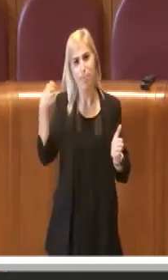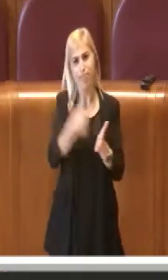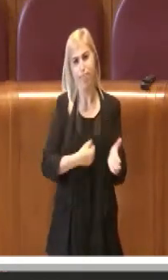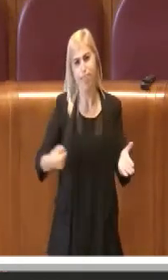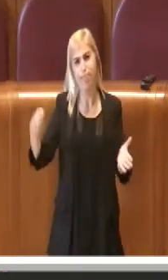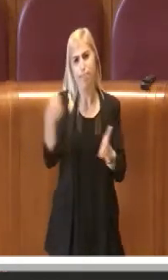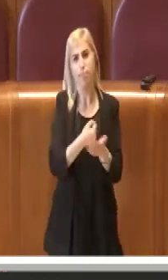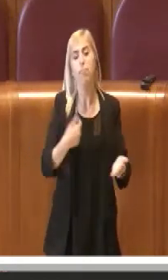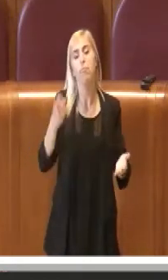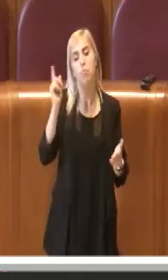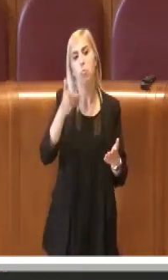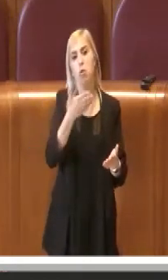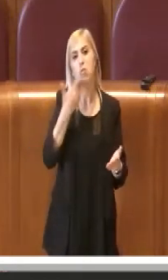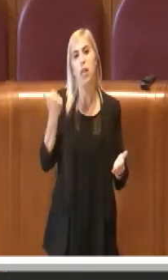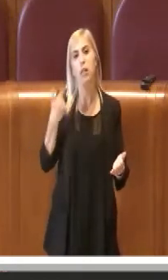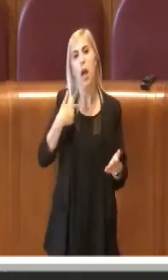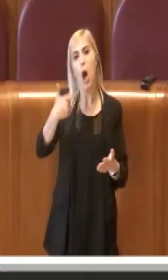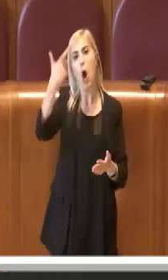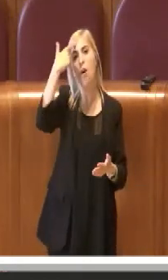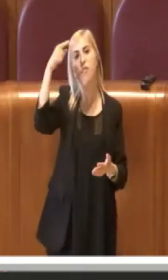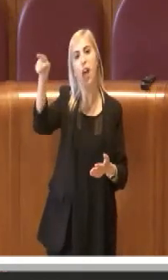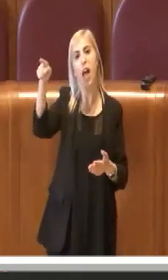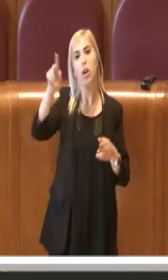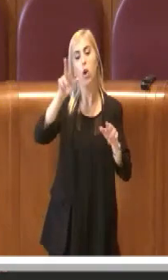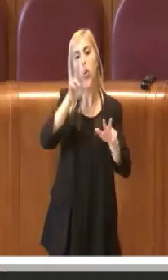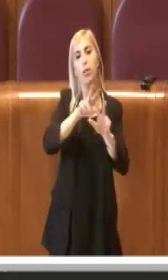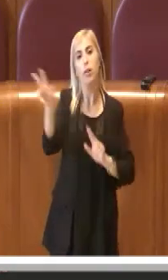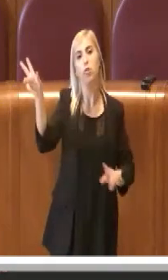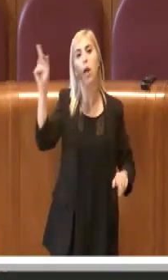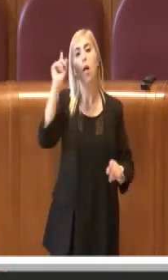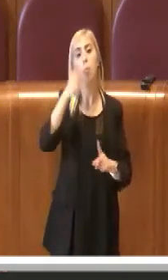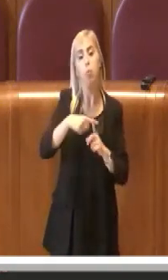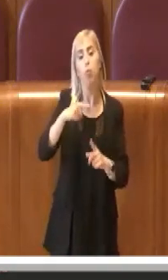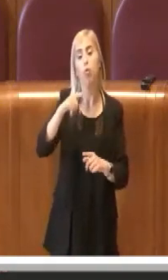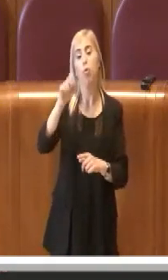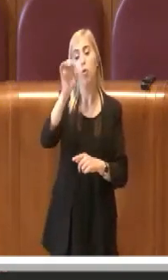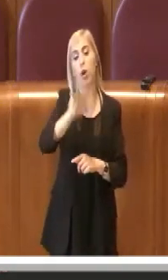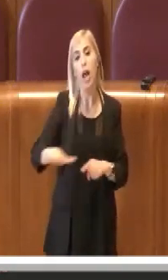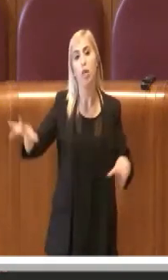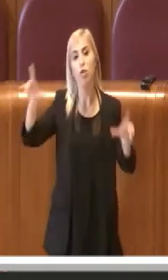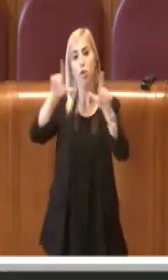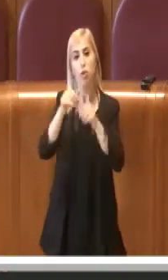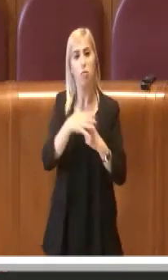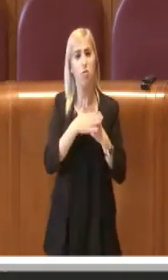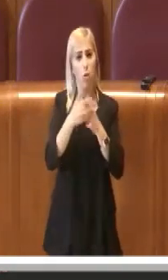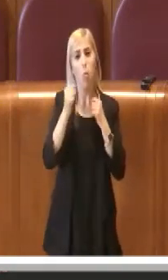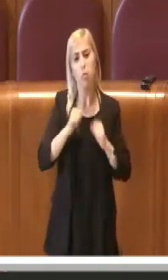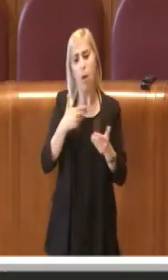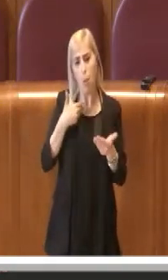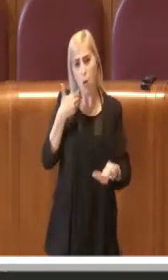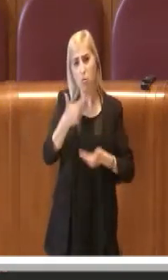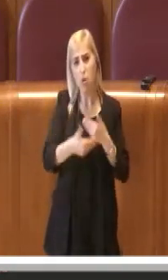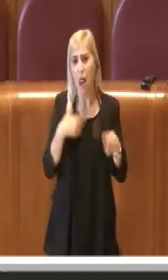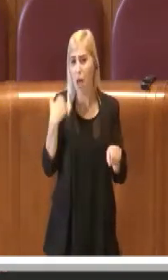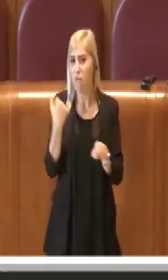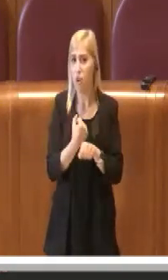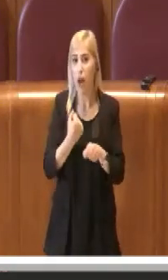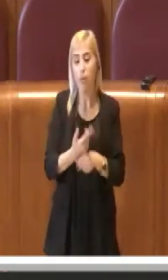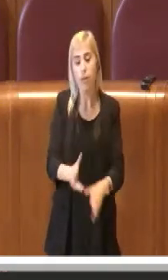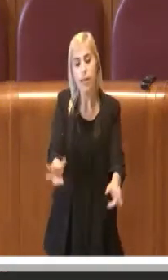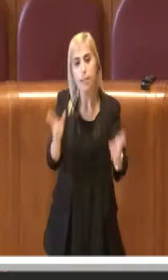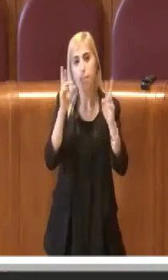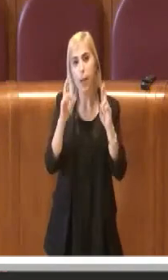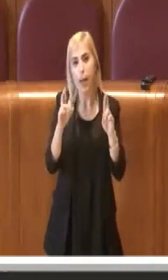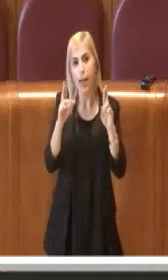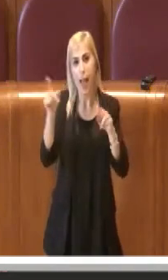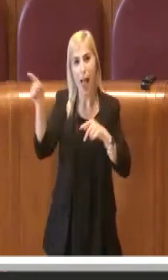supporto del governo nazionale e della regione, però noi auspichiamo che ci sia questo supporto,